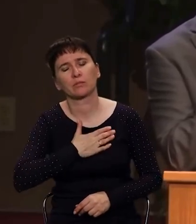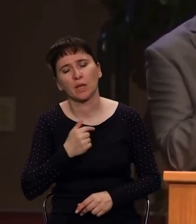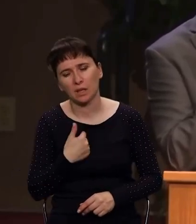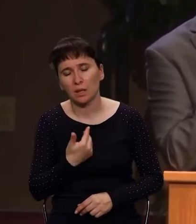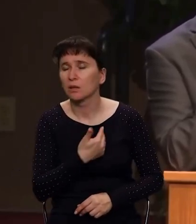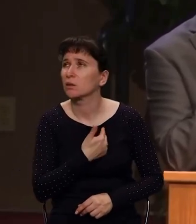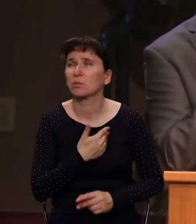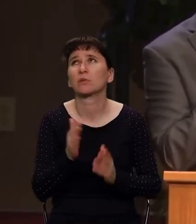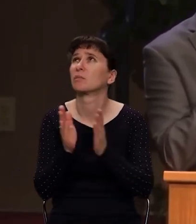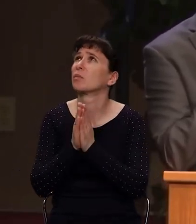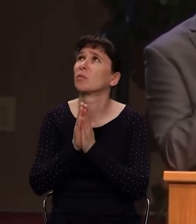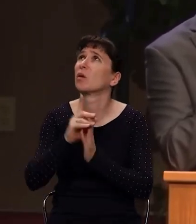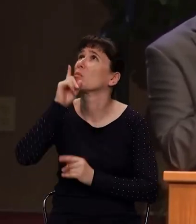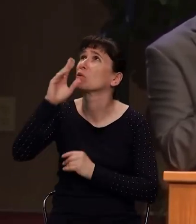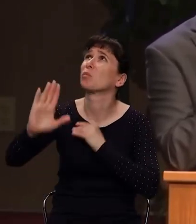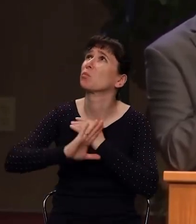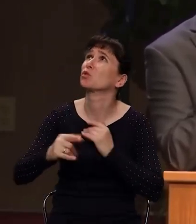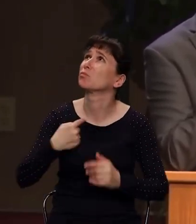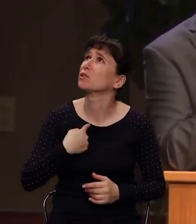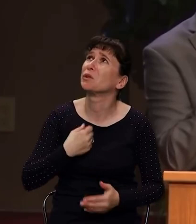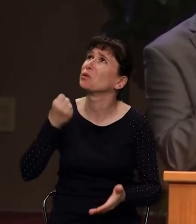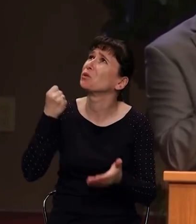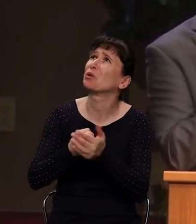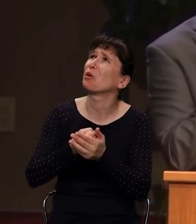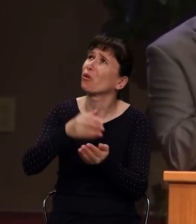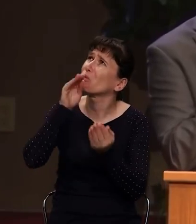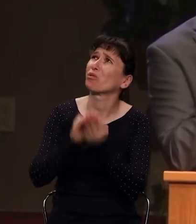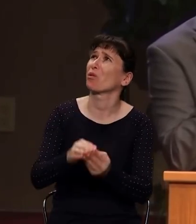помоги мне стоять и держать до конца,